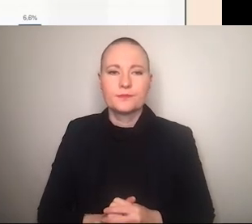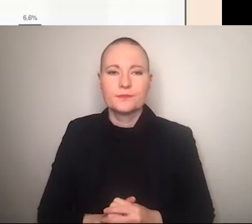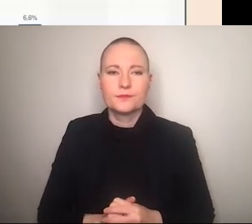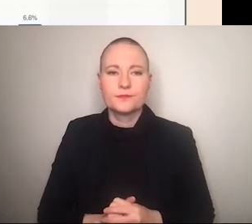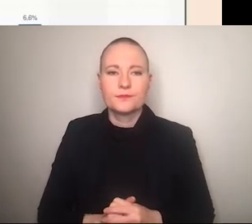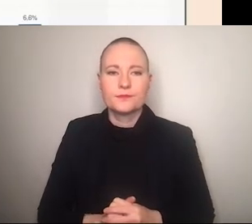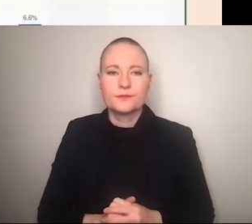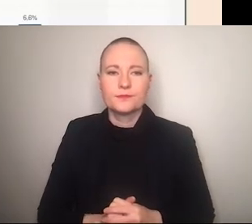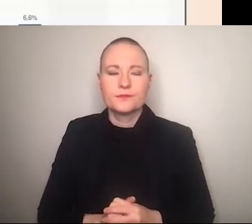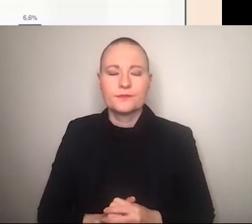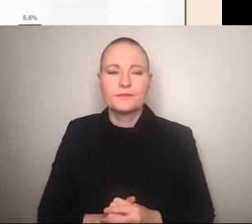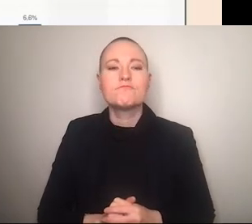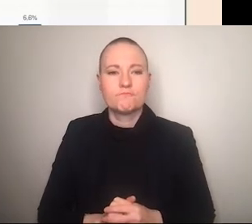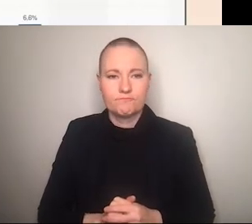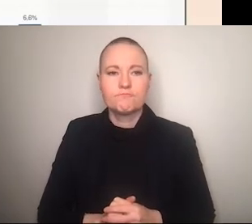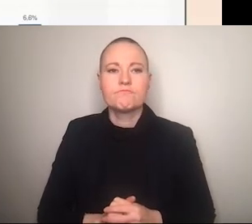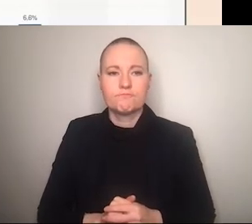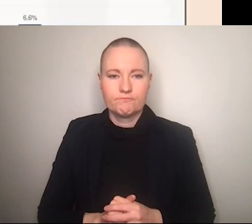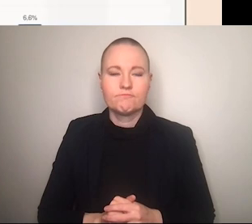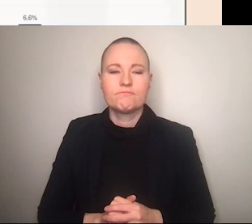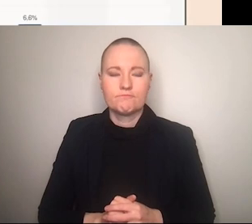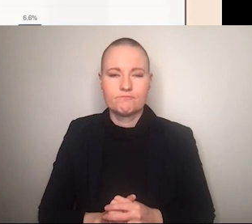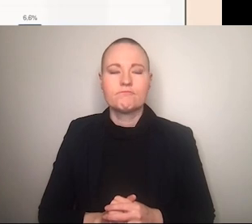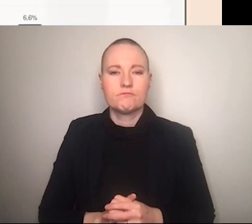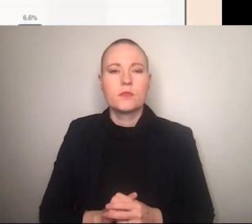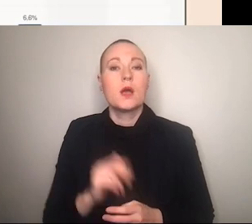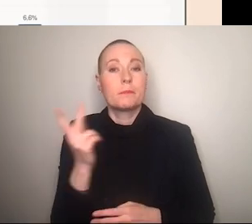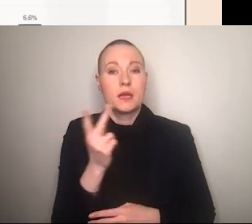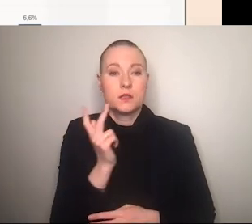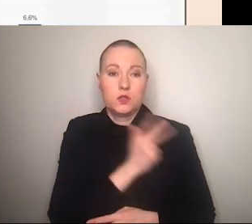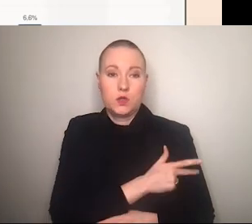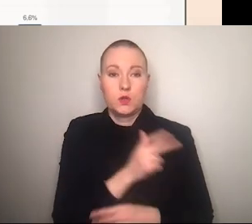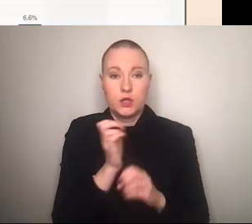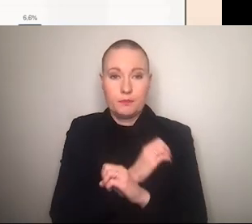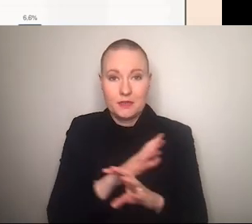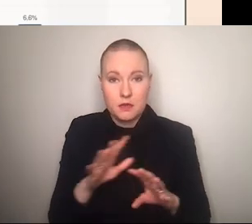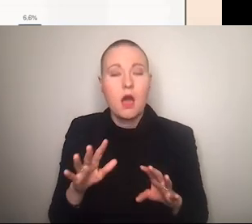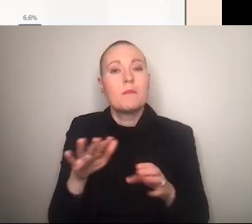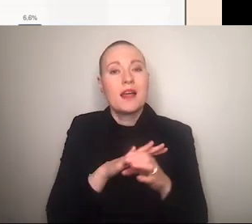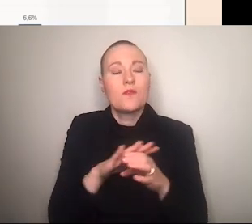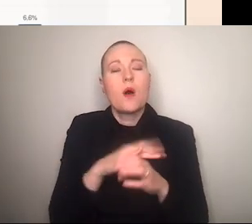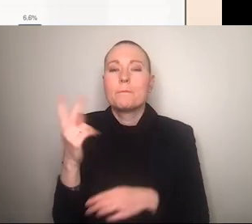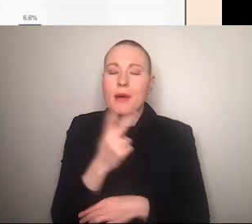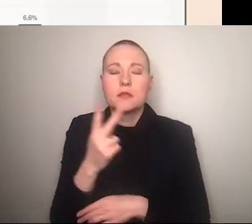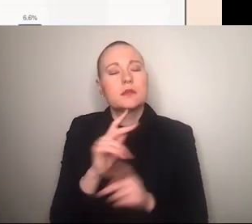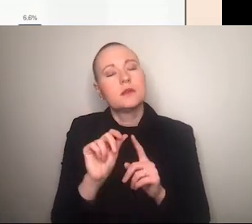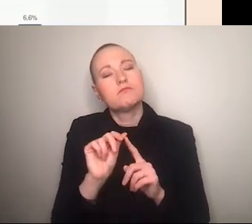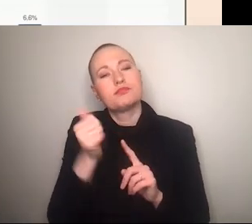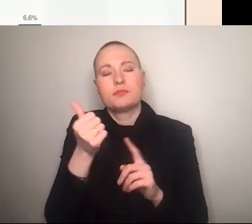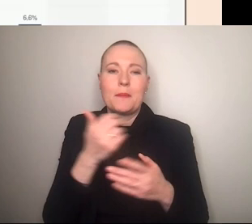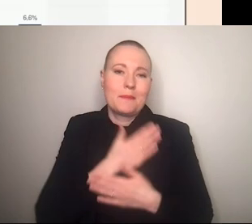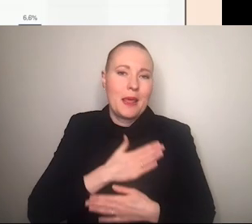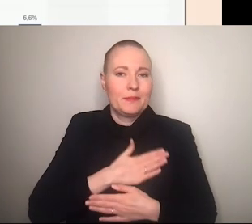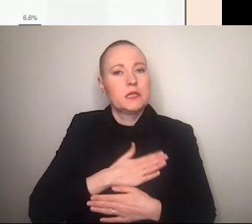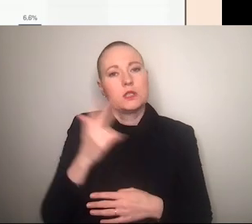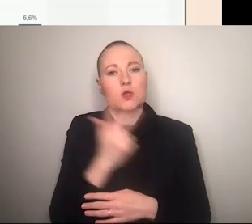verlieren beide social media plattformen gehören zu den weltweit beliebtesten social media apps und sprechen gezielt